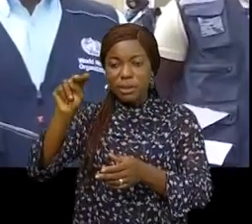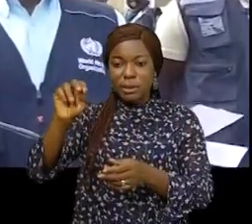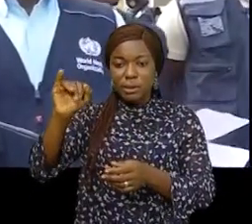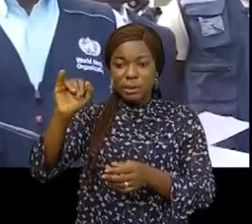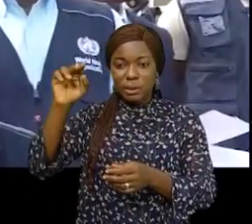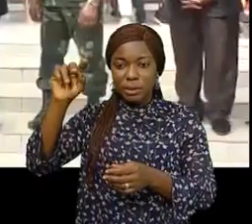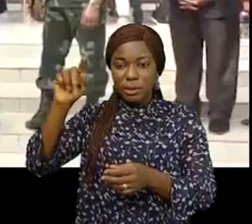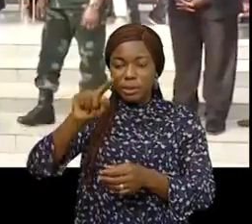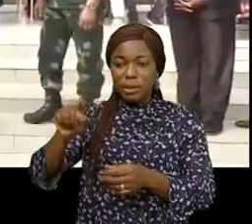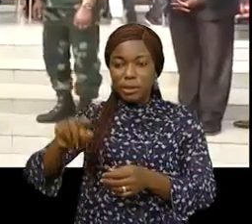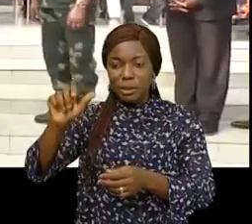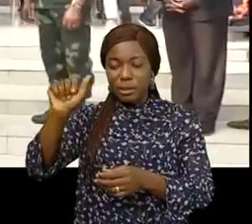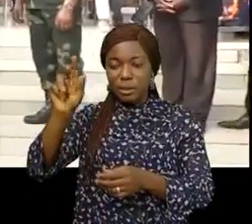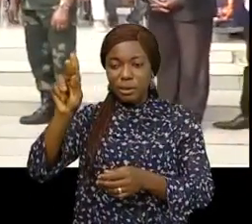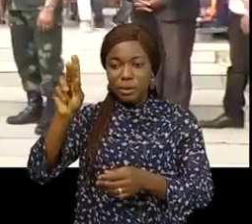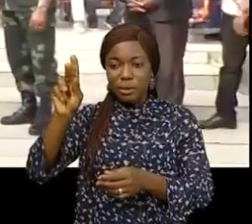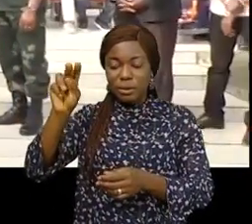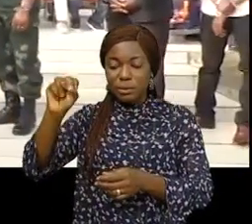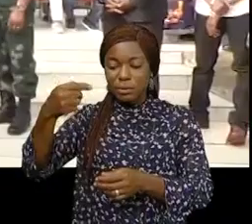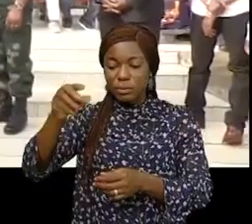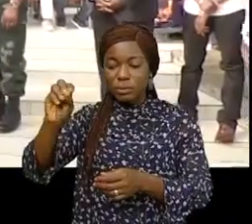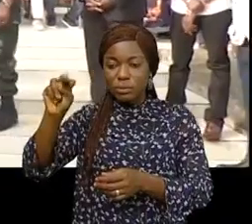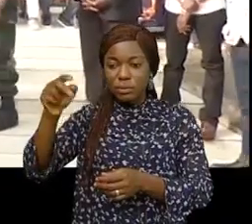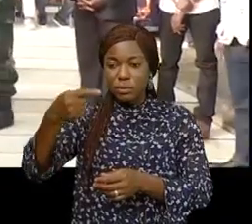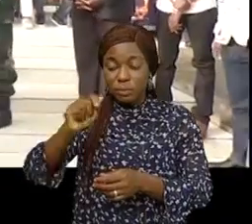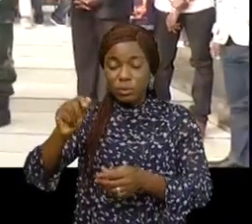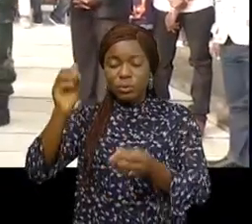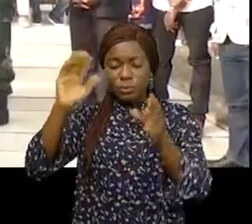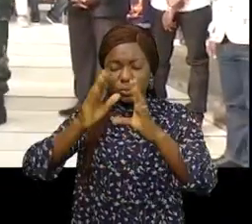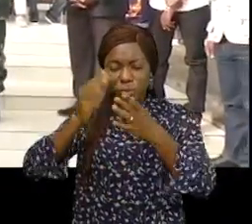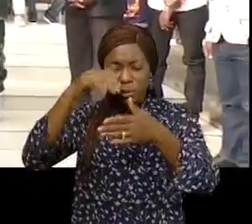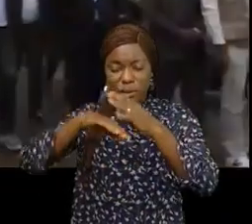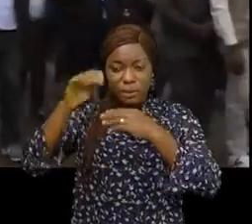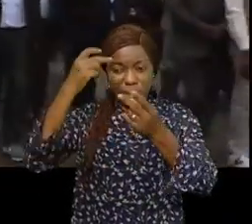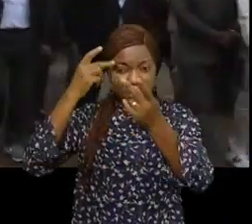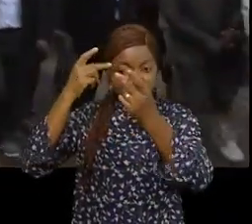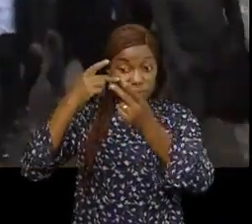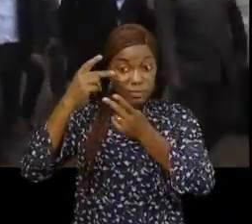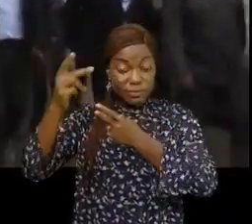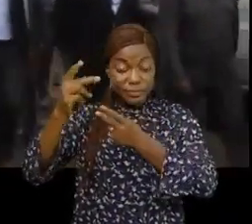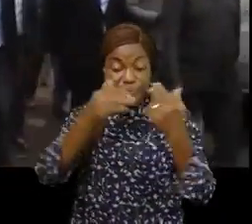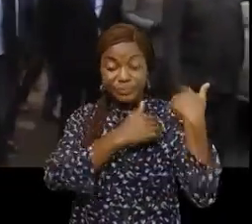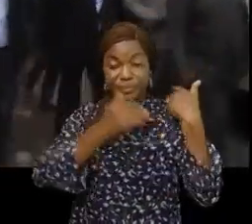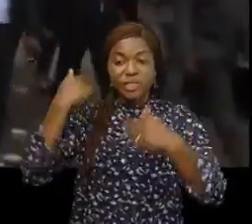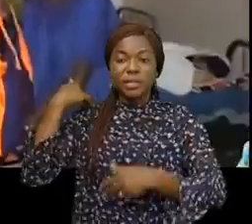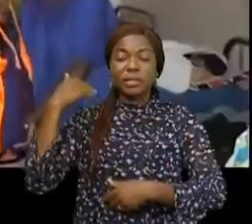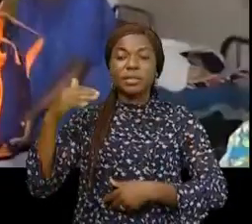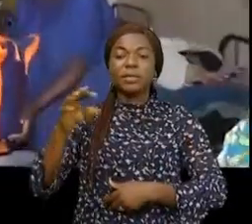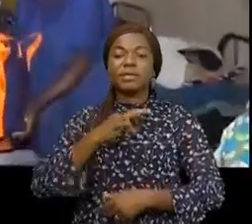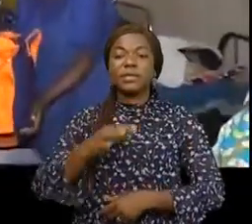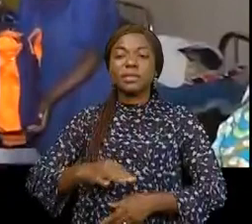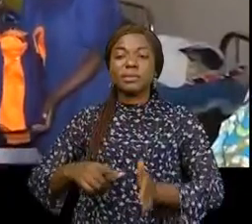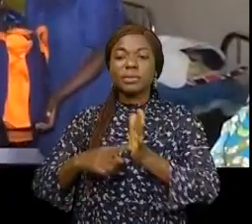proche de la ville de Goma. Toute cette assistance rentre dans la vision du chef de l'État, Félix Antoine Tchiseke de Chilombo, ici